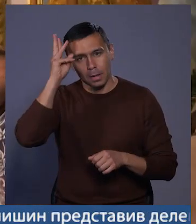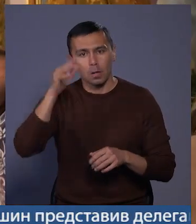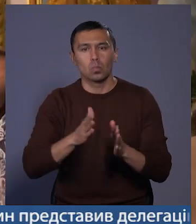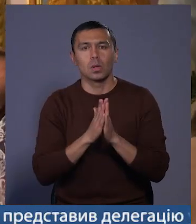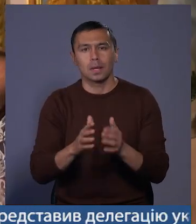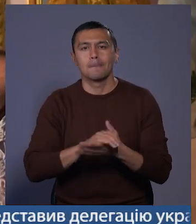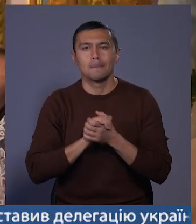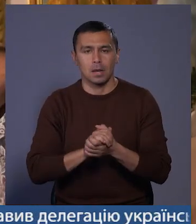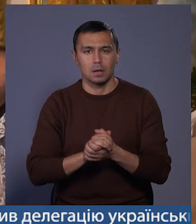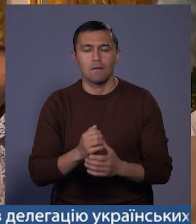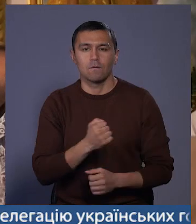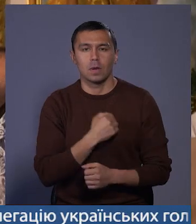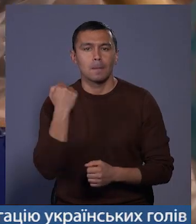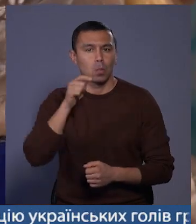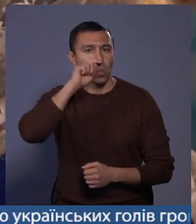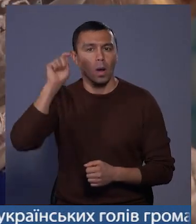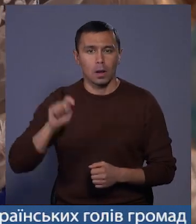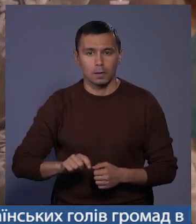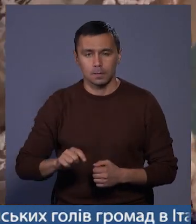за мир, воїнів та перемогу України.